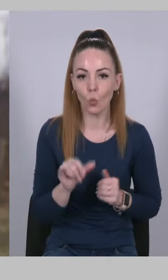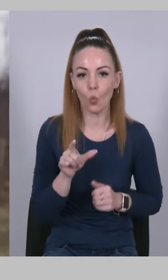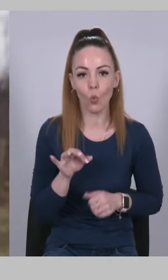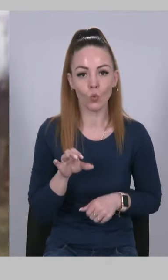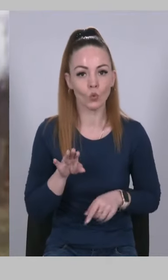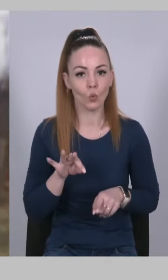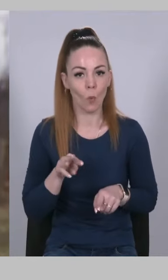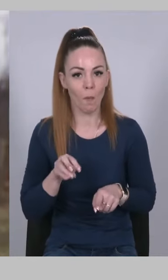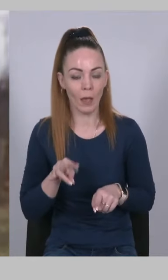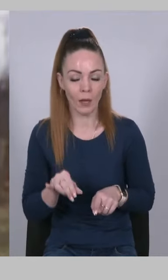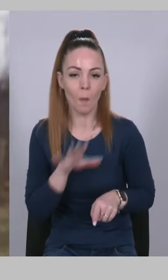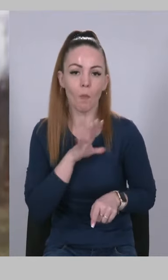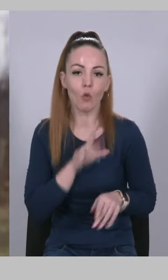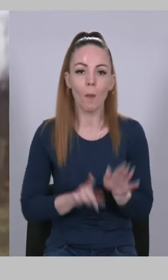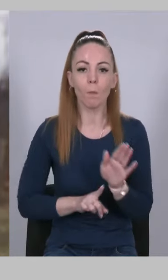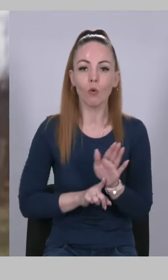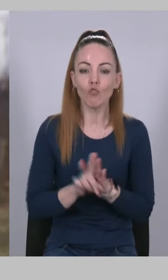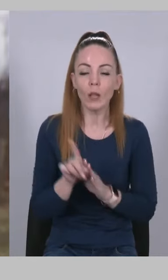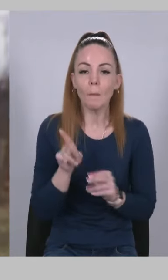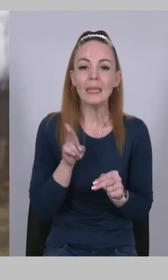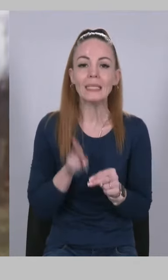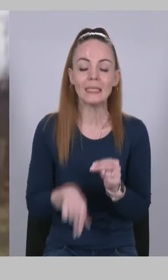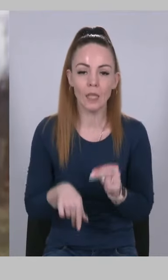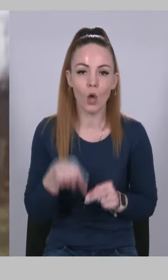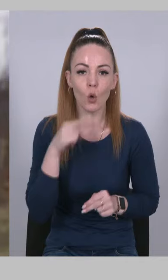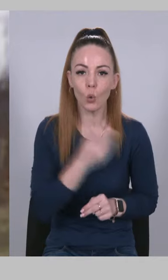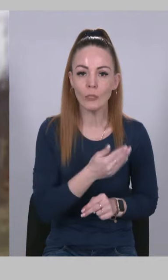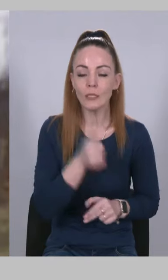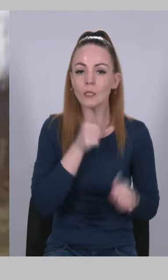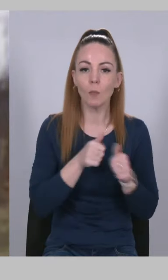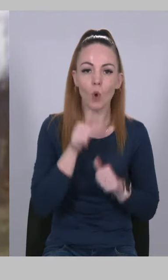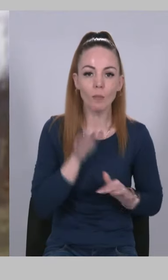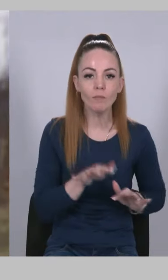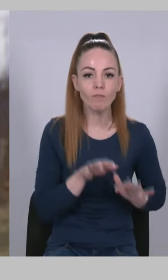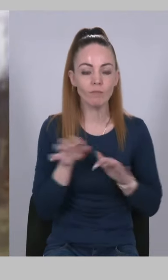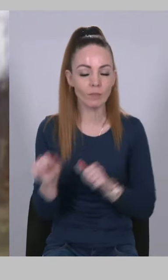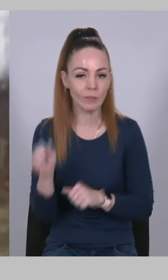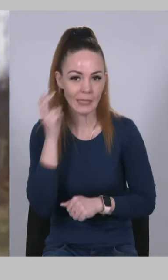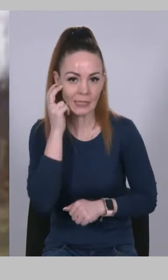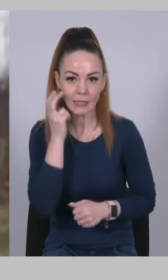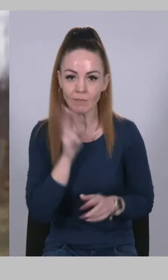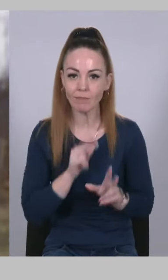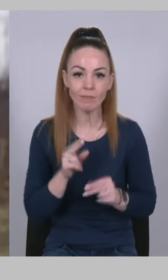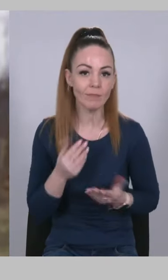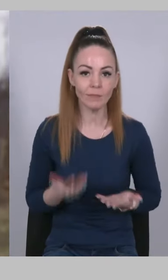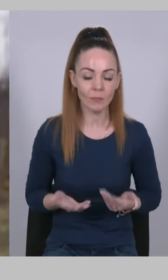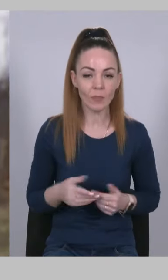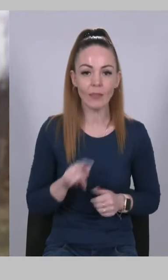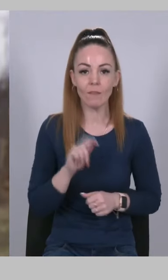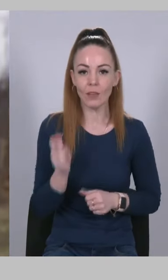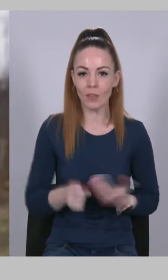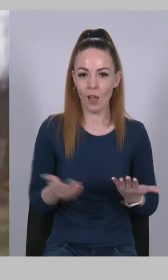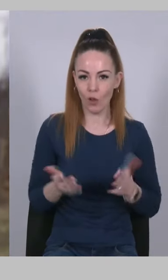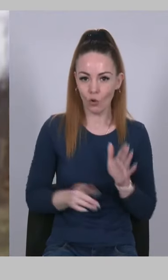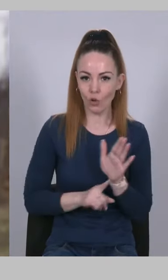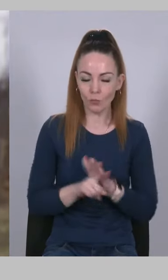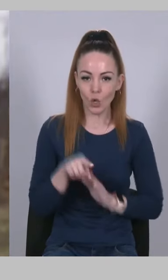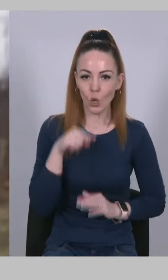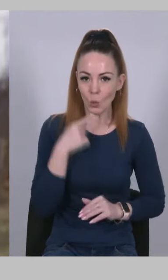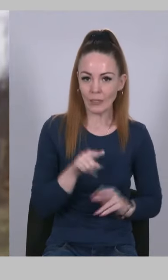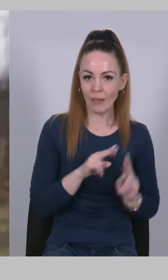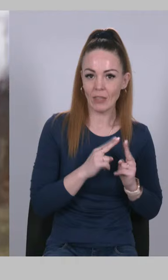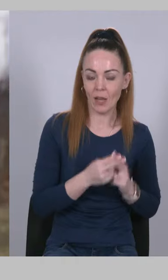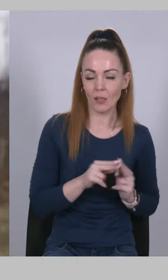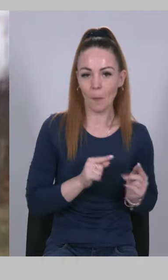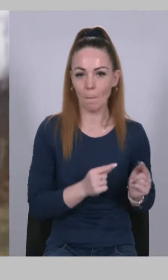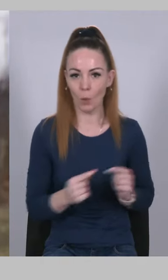кінця російської спроби захопити Київ. Війна, яку розпочала Російська Федерація проти